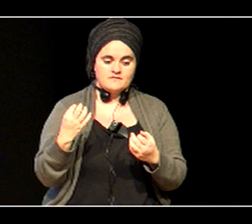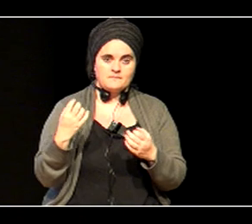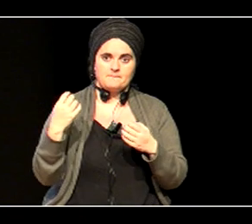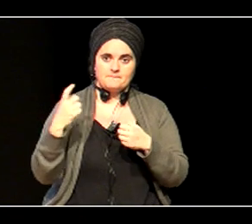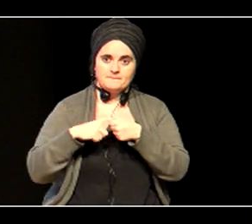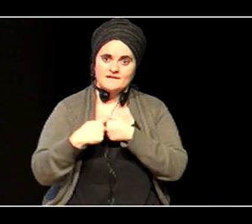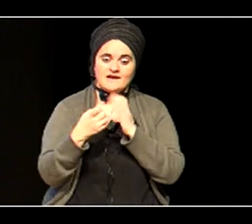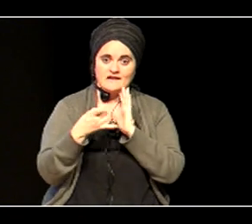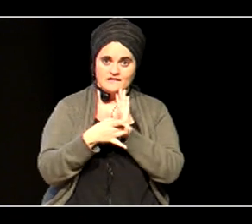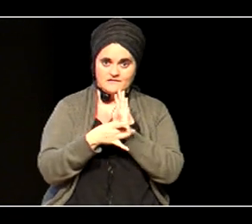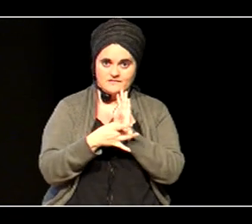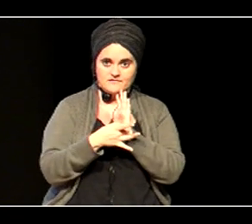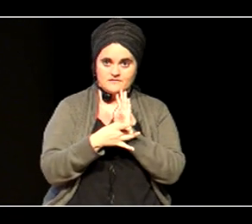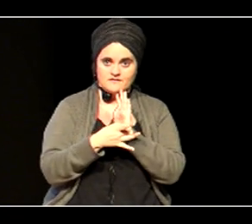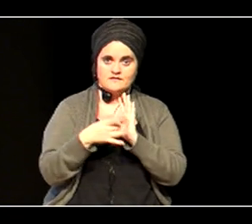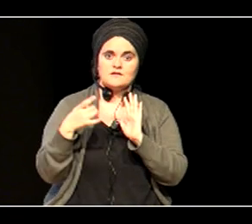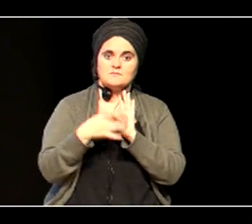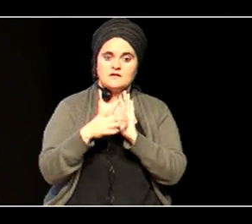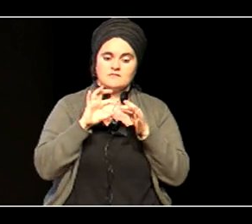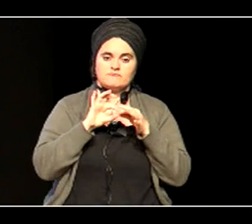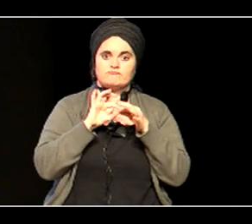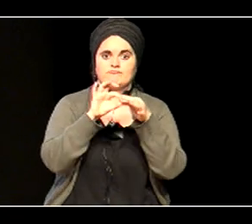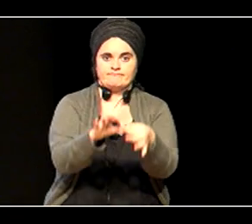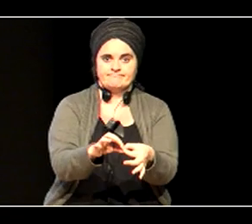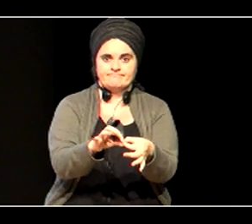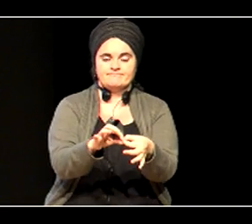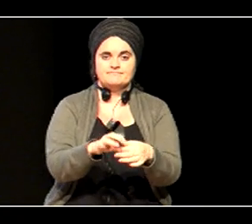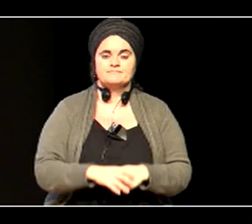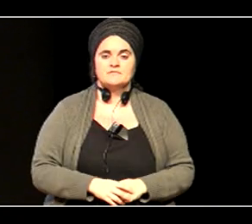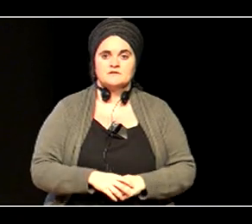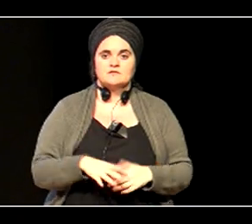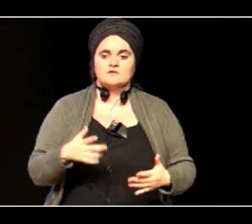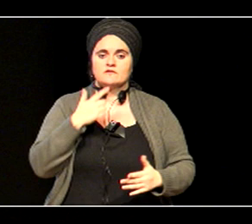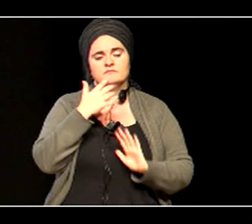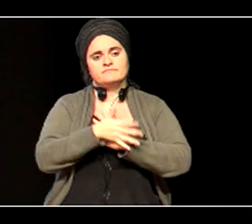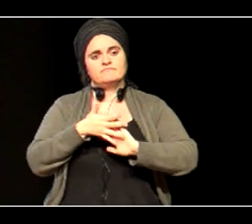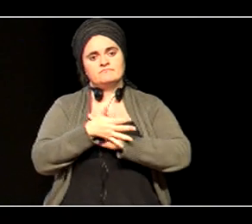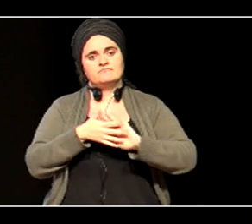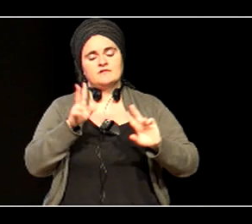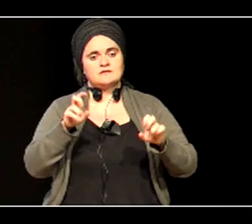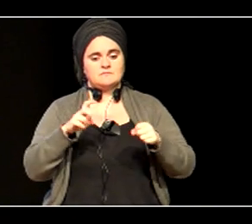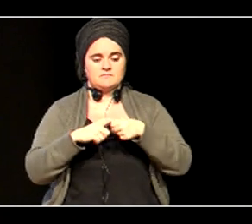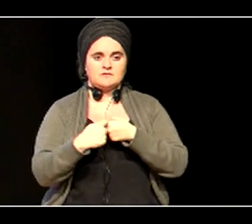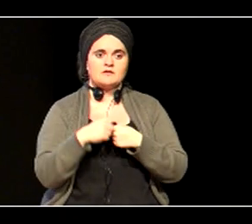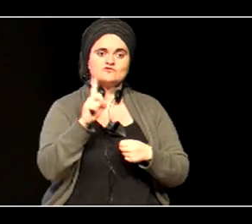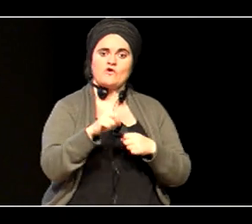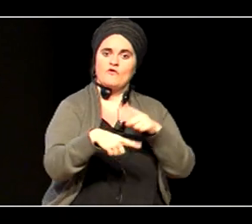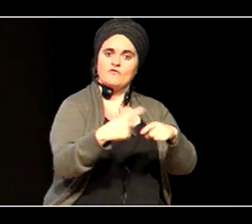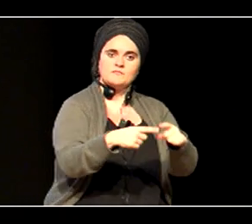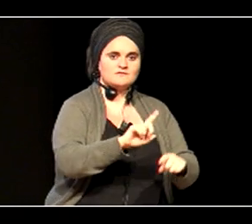partaidetza benetan, koerentia izateko, eta, horretaz itsegiten dugunean, ez dugu bakarrik familia, zitsegiten baizik, eta